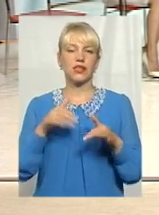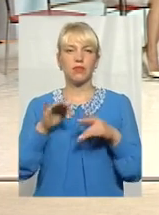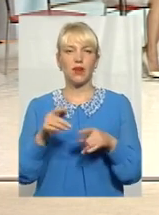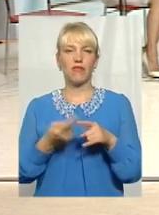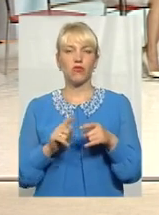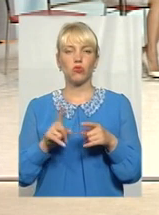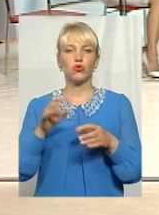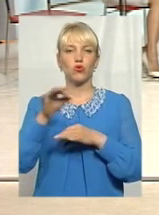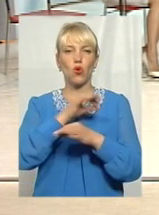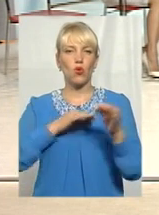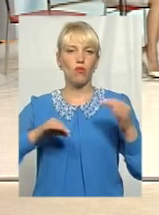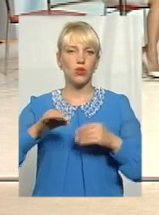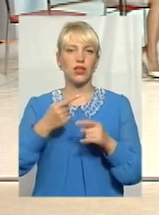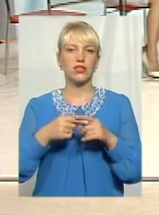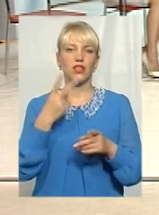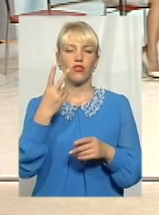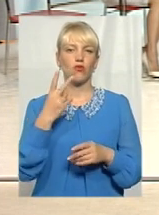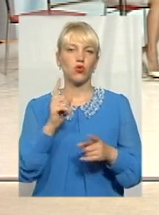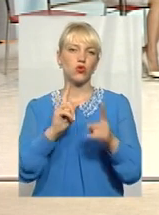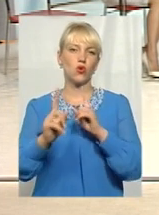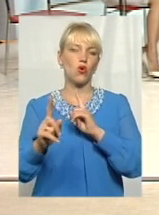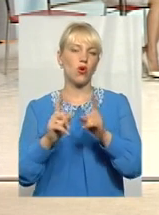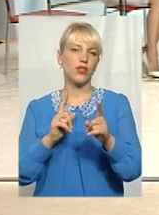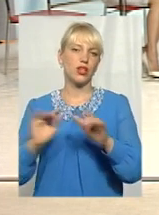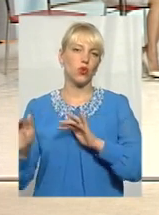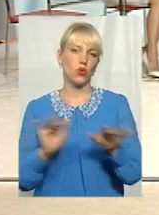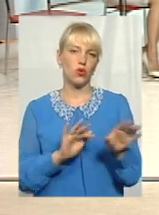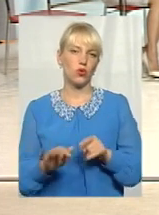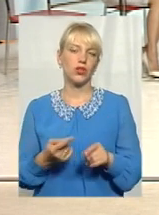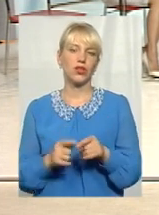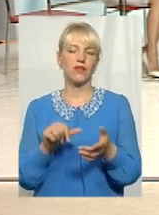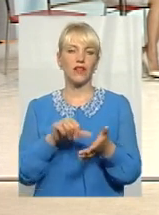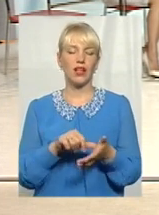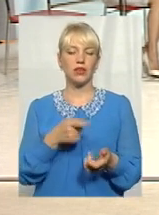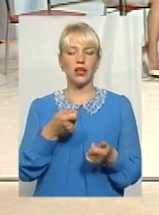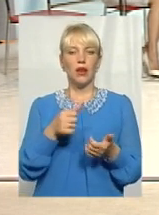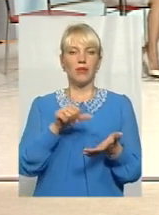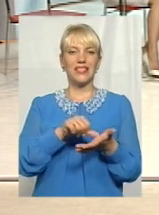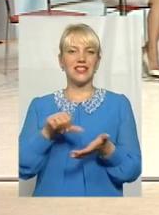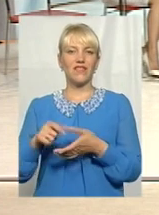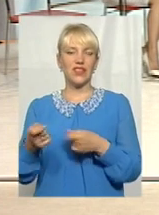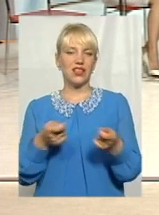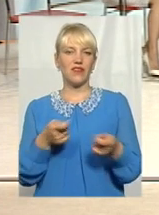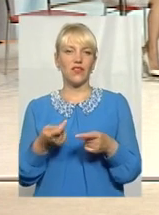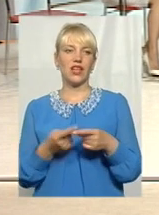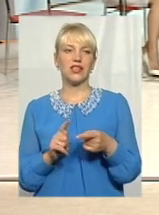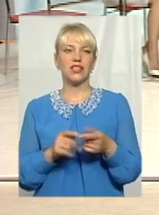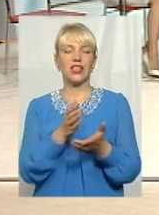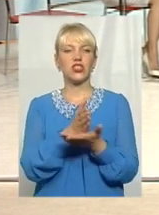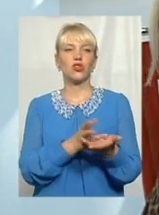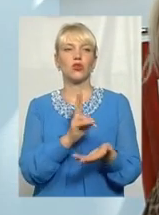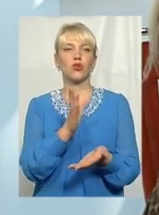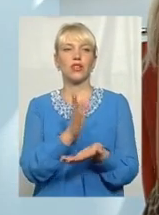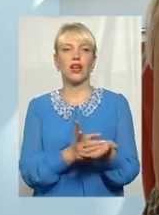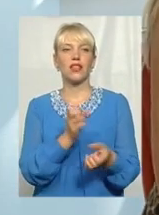комунікація, як на мене, це як двосторонній рух. Влада, яка представники влади, тобто це люди, чиновники, які є на